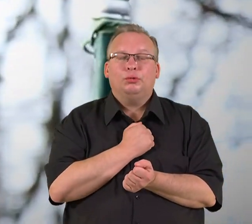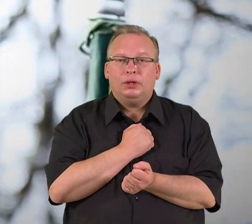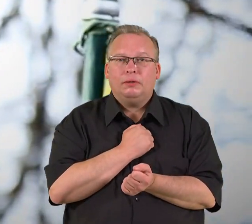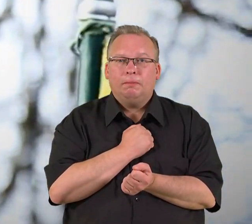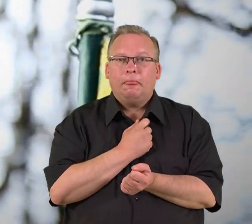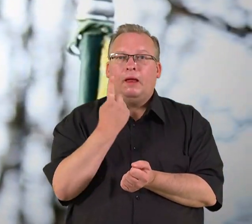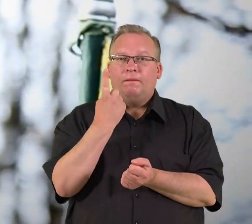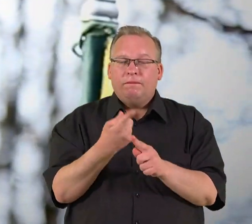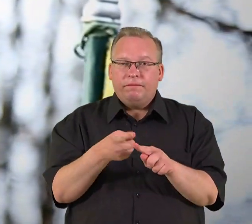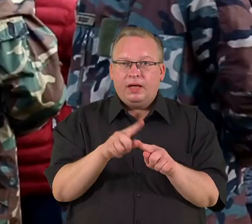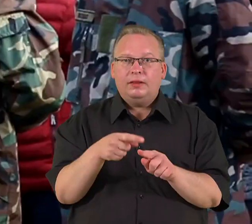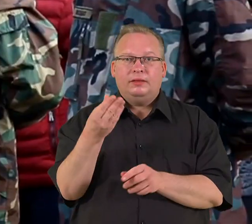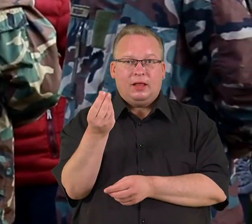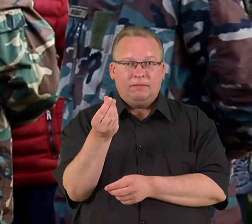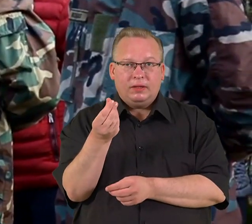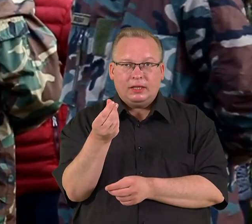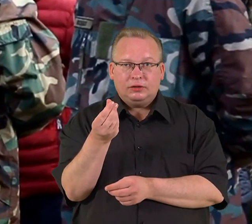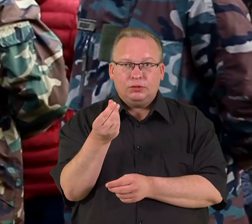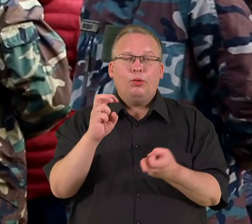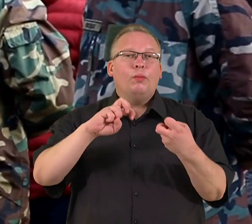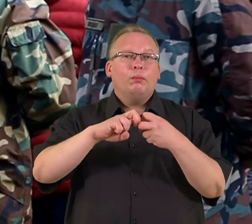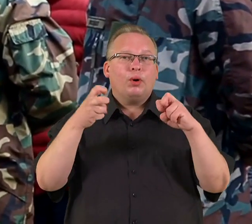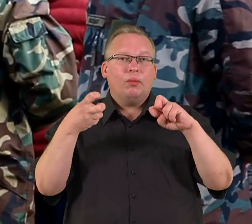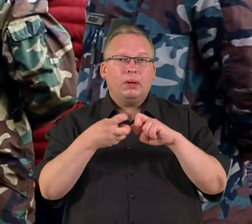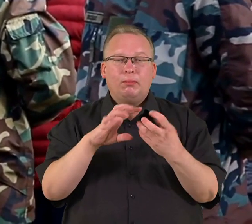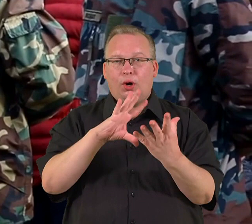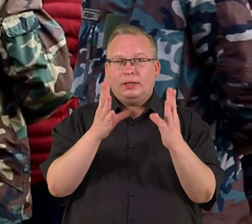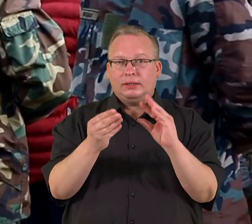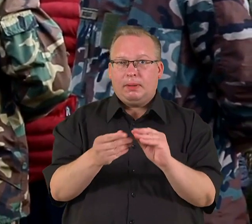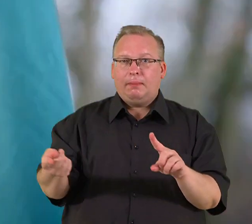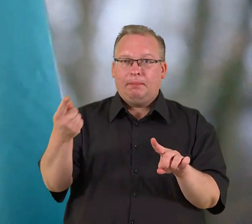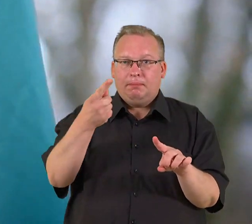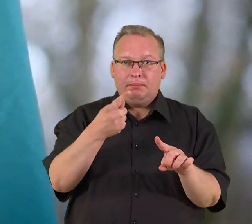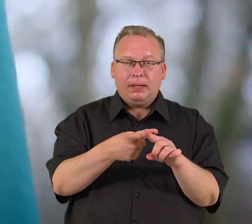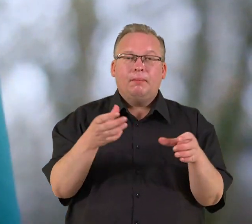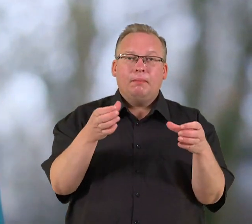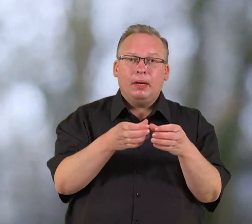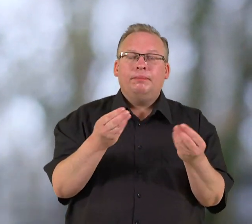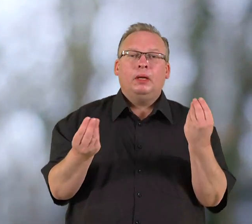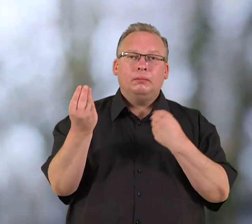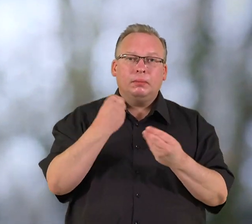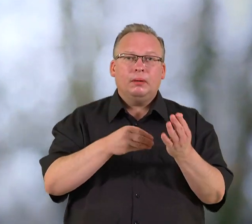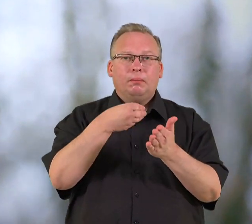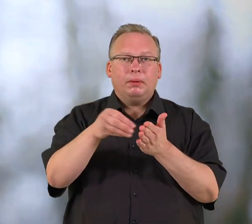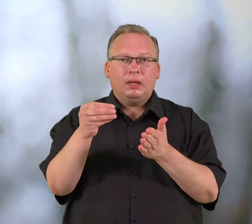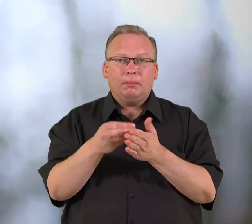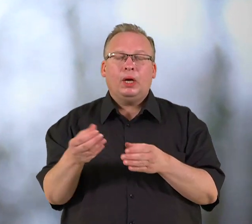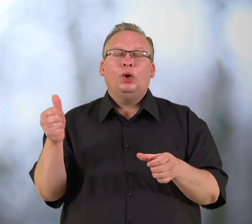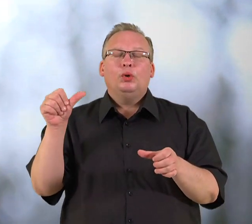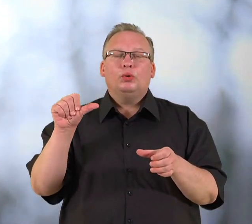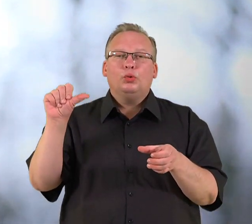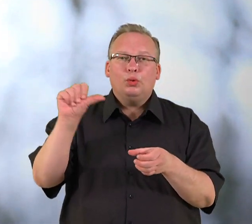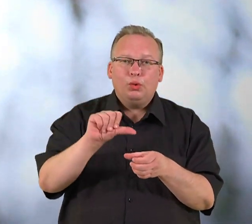Ir vien dėl finansinio aplinkybių, vien dėl poreikio esmingai prisidėti prie ekipuotės pirkimo, prie kūro, prie